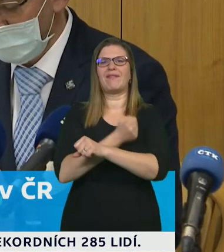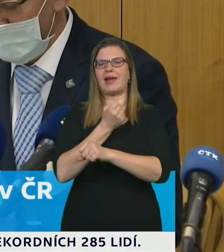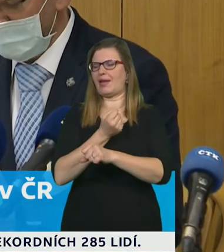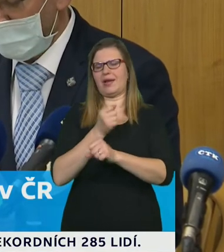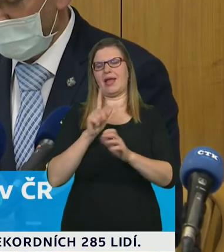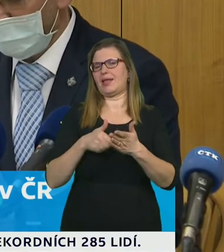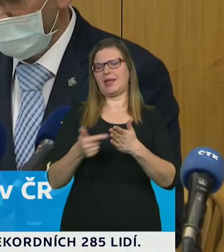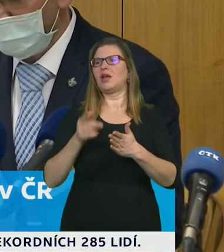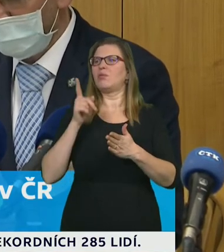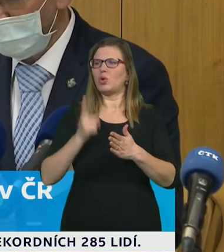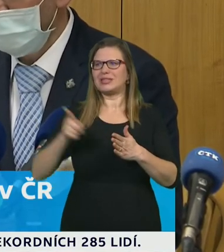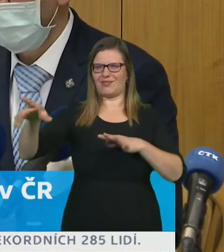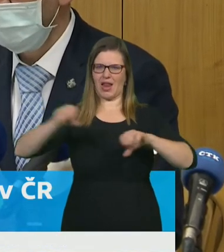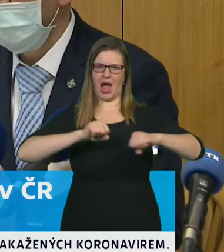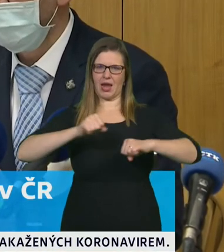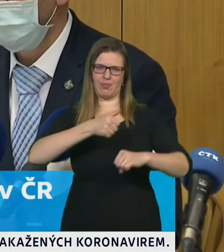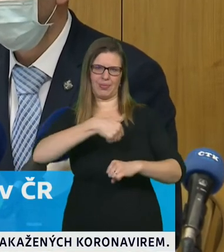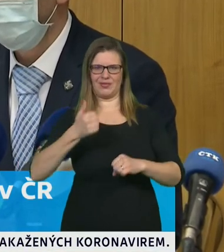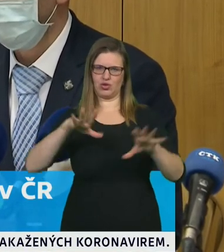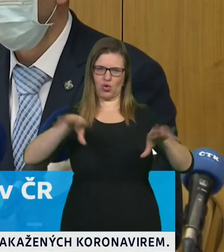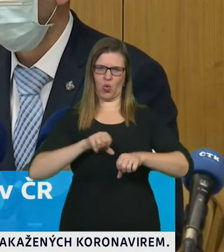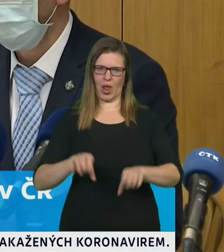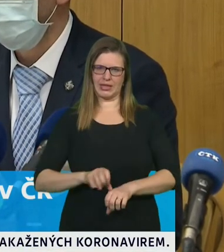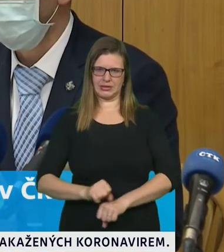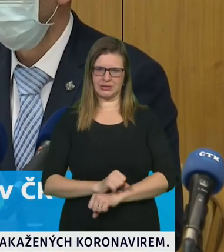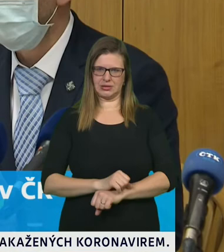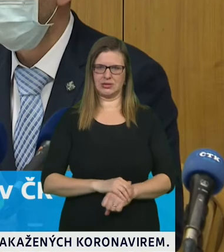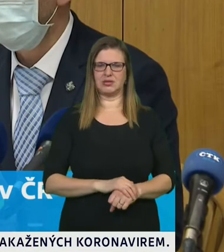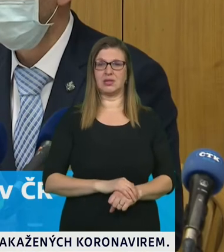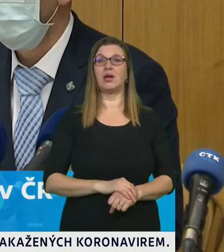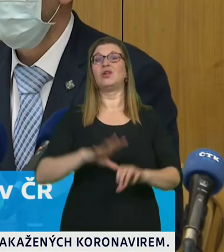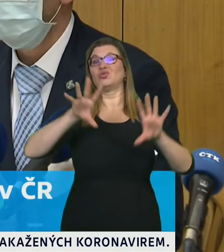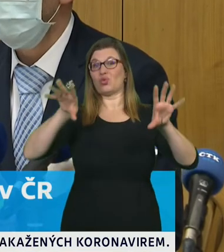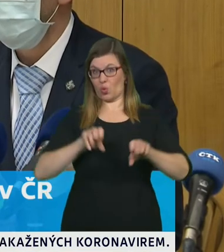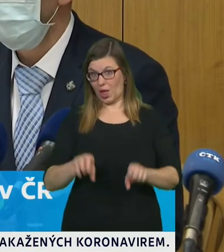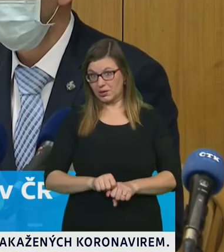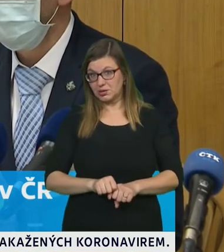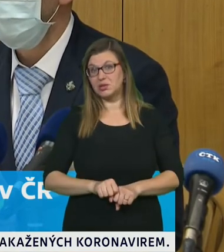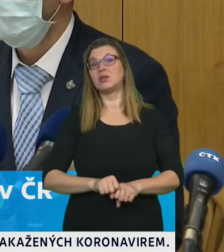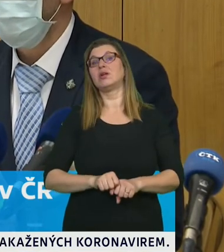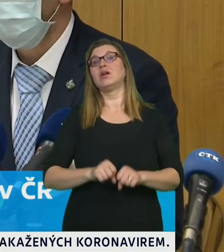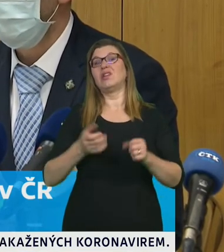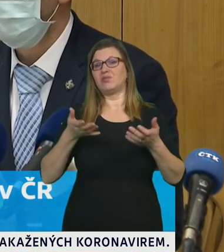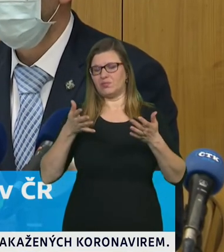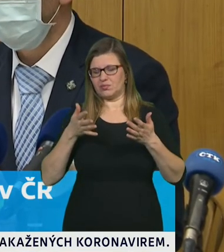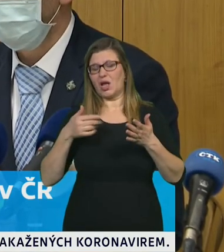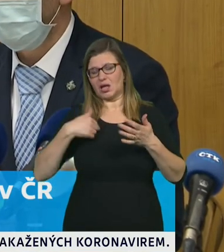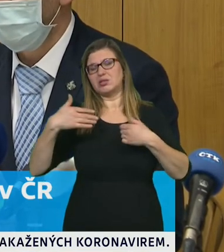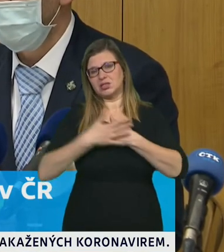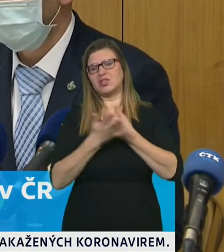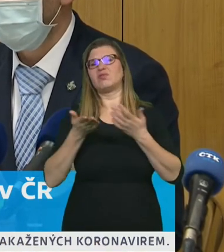a předpokládám že se tak stane tehdy když bude pokračovat ten mírný to mírné tempo